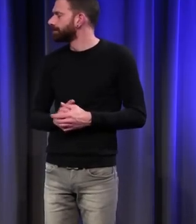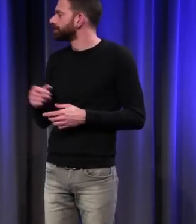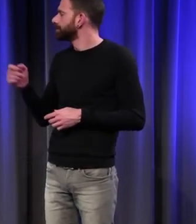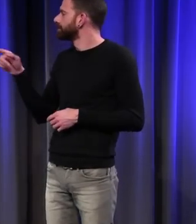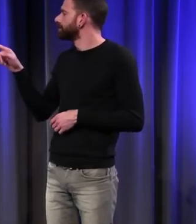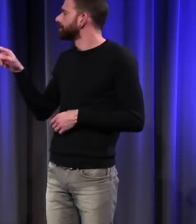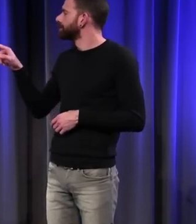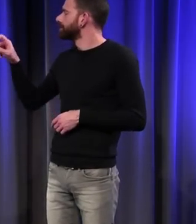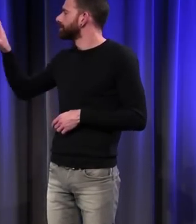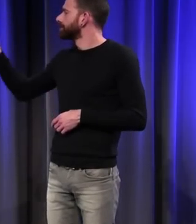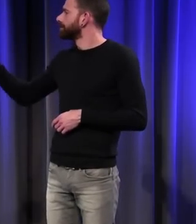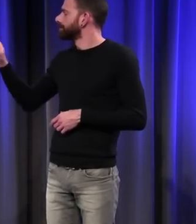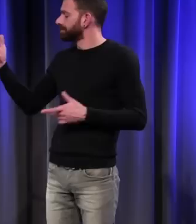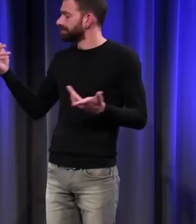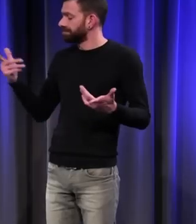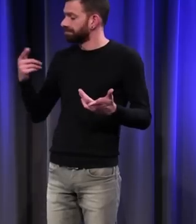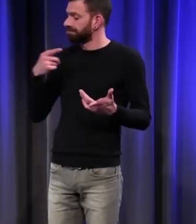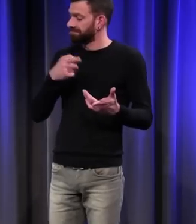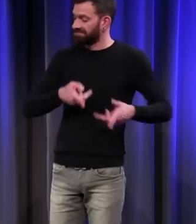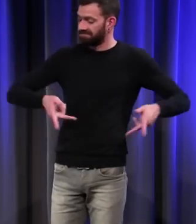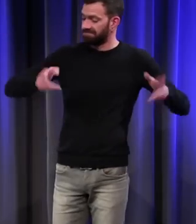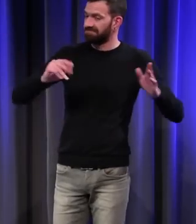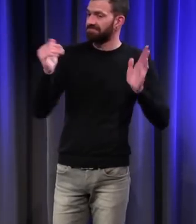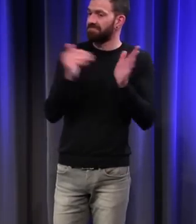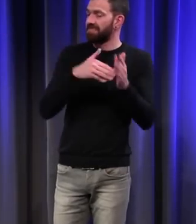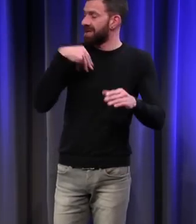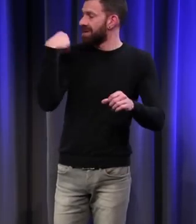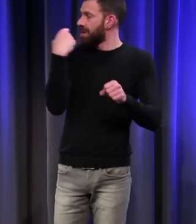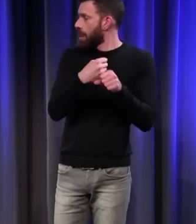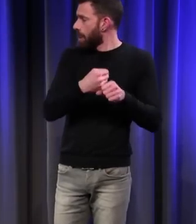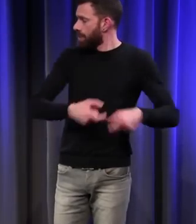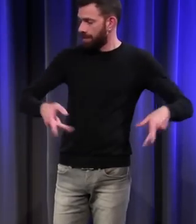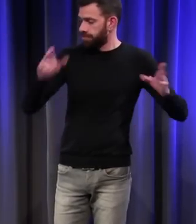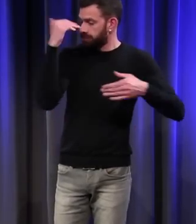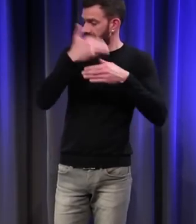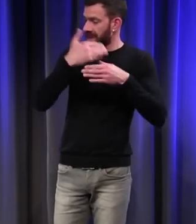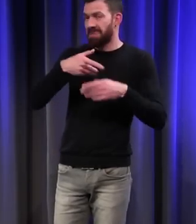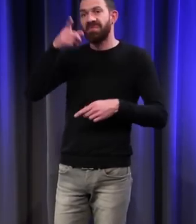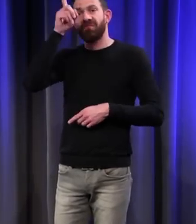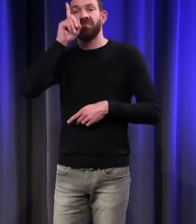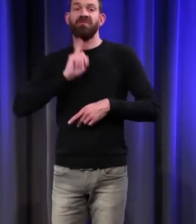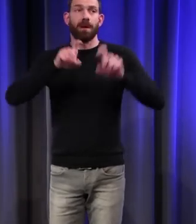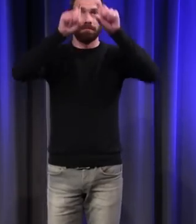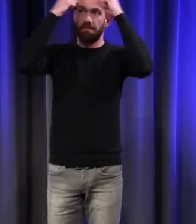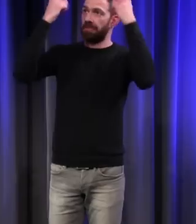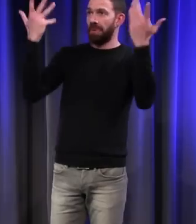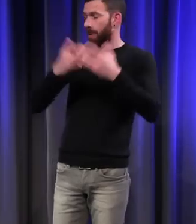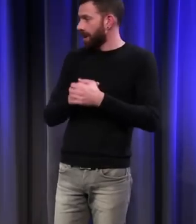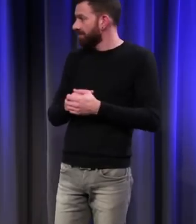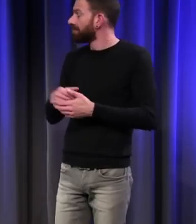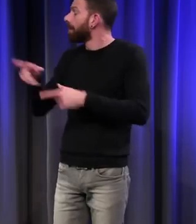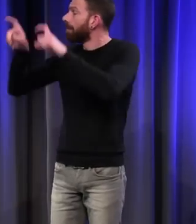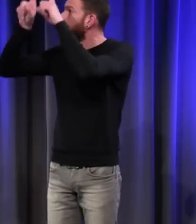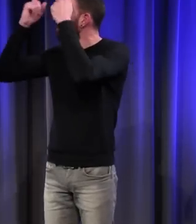Quel était le statut de la femme pendant ces mille ans qu'a duré le Moyen-Âge ? Ça dépend de que vous appelez statut.